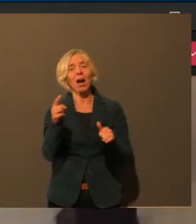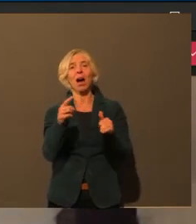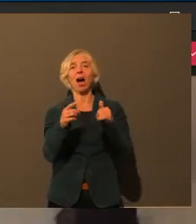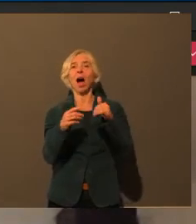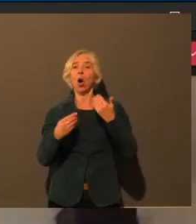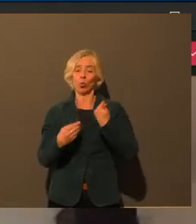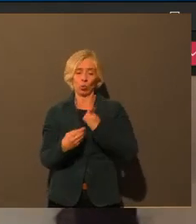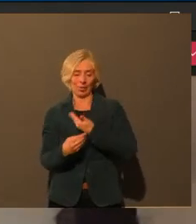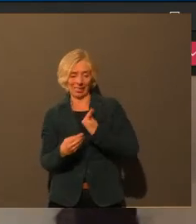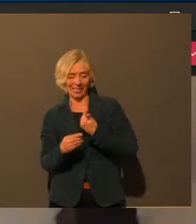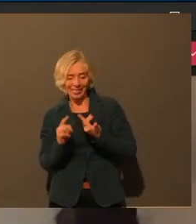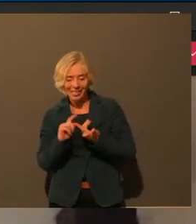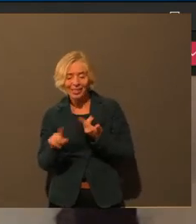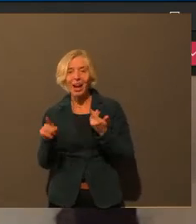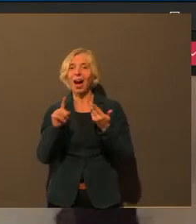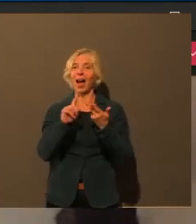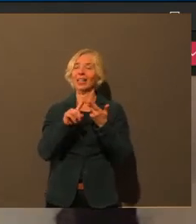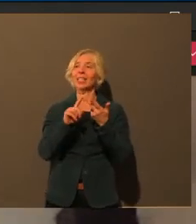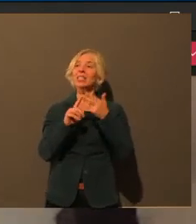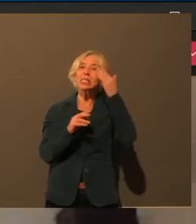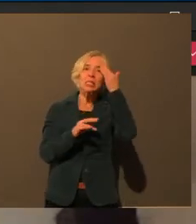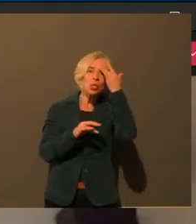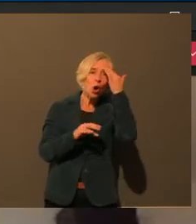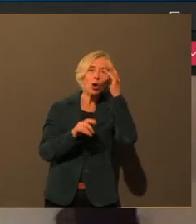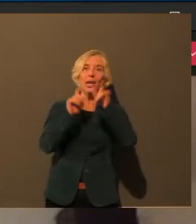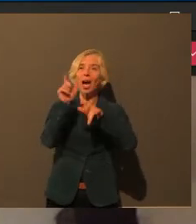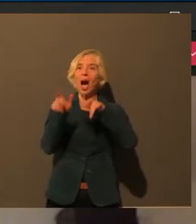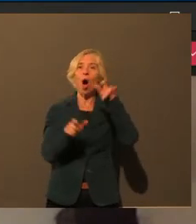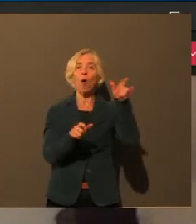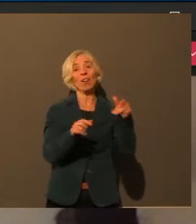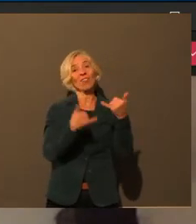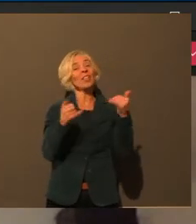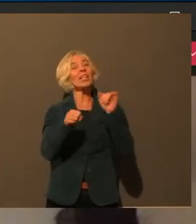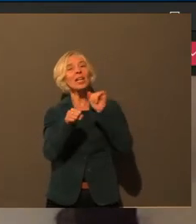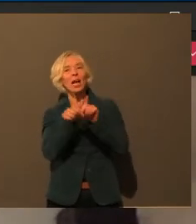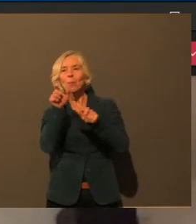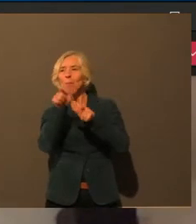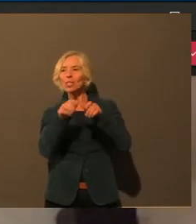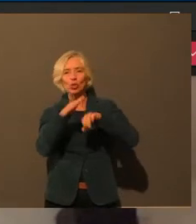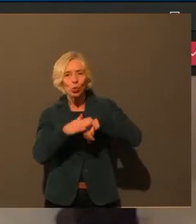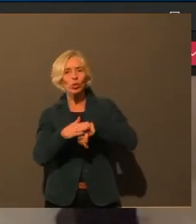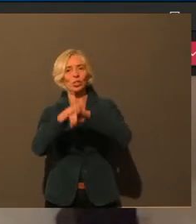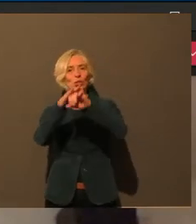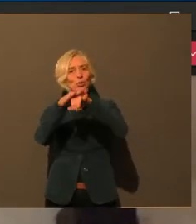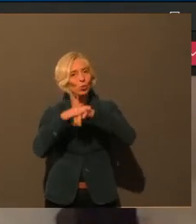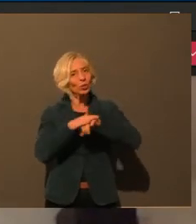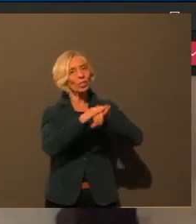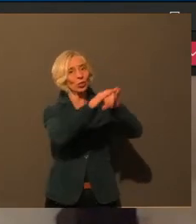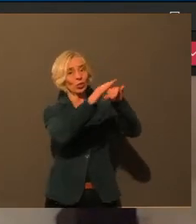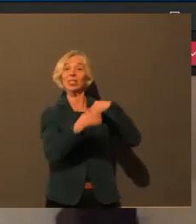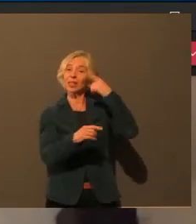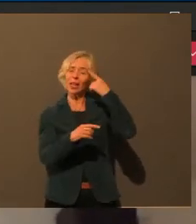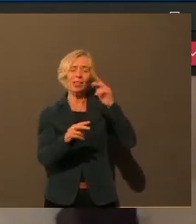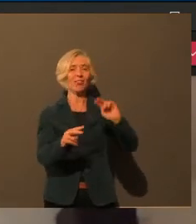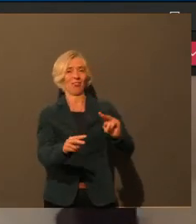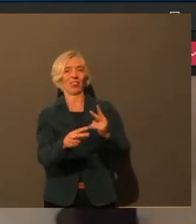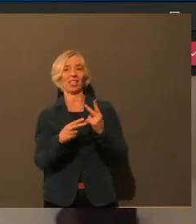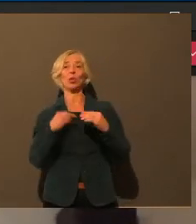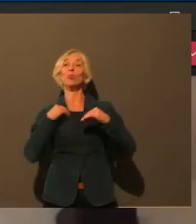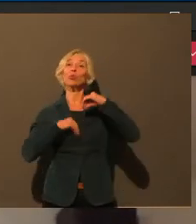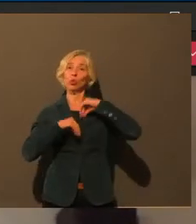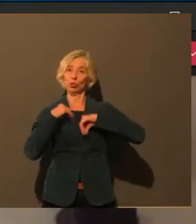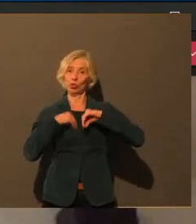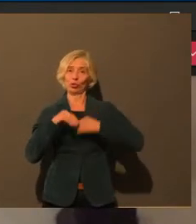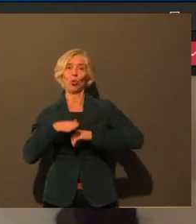wieder positiver rauskommt, dass man das etwas angenehmer sieht, dass es nicht so schlimm ist, das halte ich für auch einen ganz wichtigen Punkt,